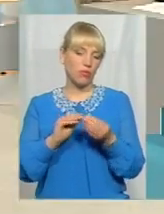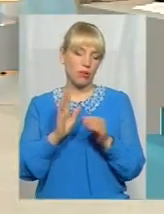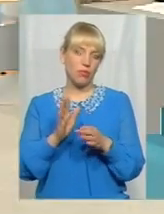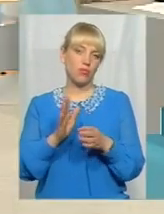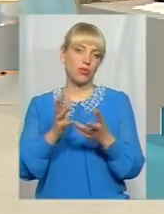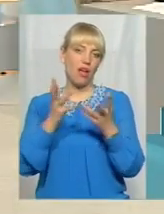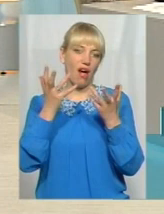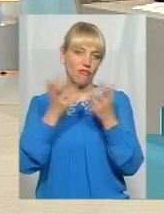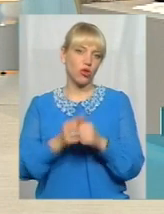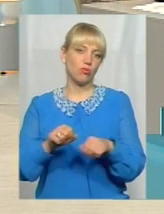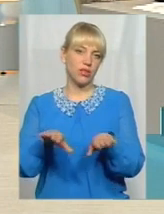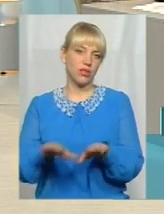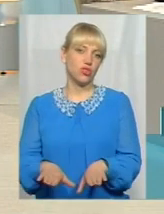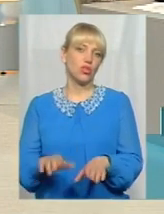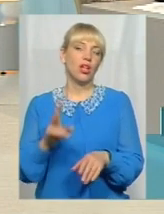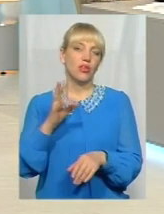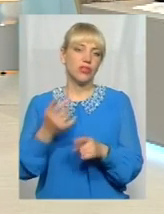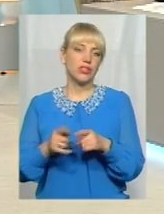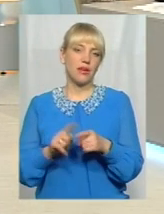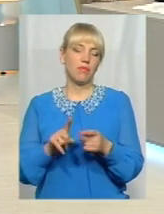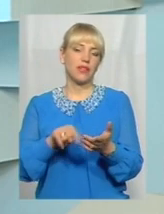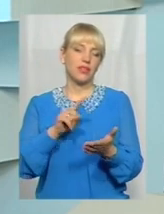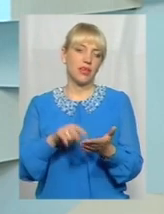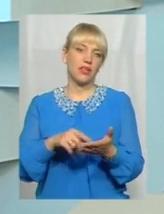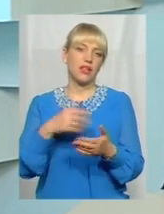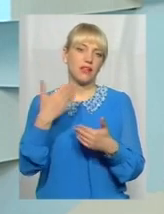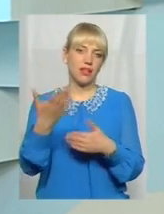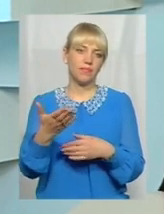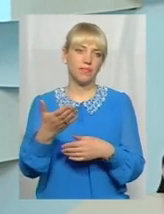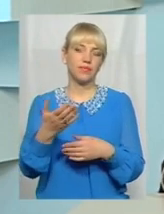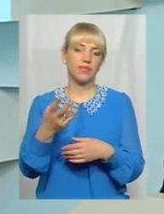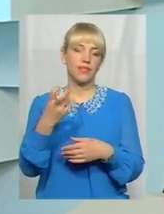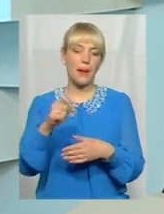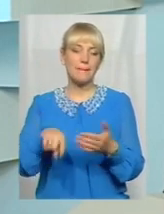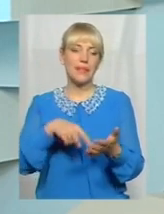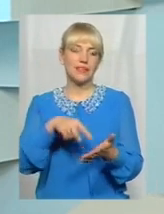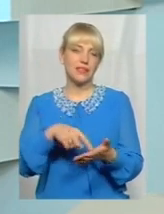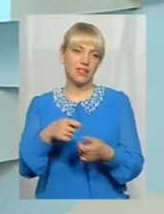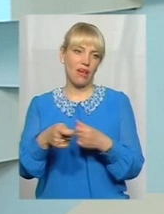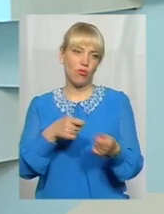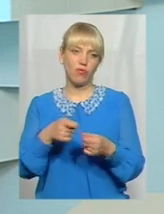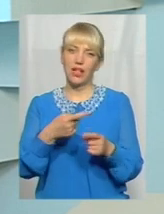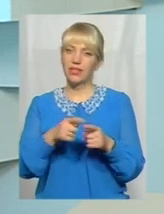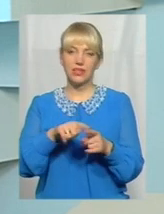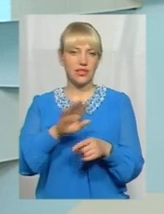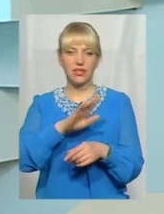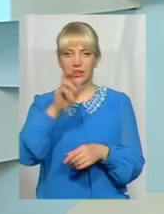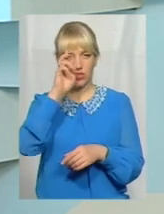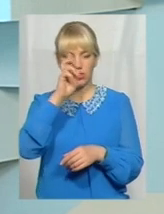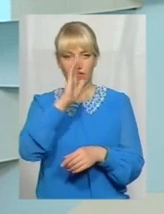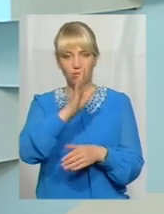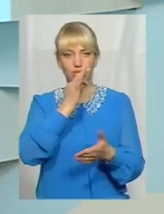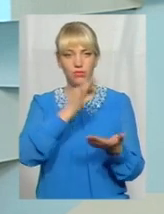Але, знову таки, це питання лягає на місцеву владу, не на державу, яка приймала рішення